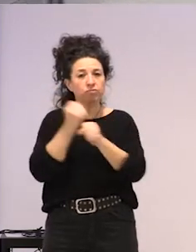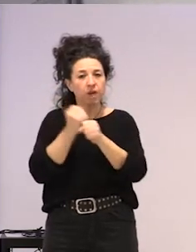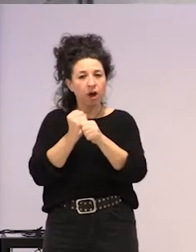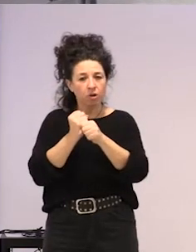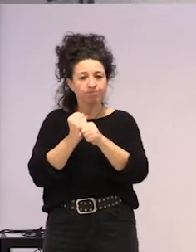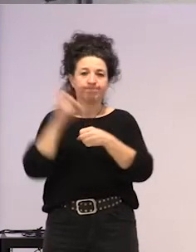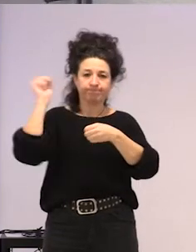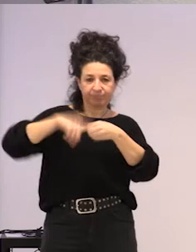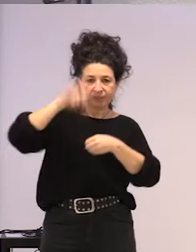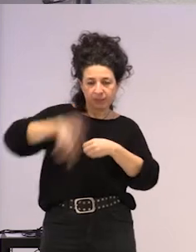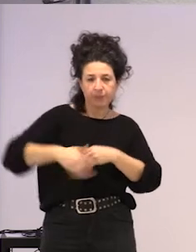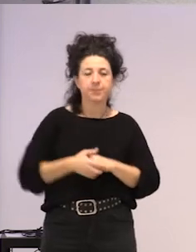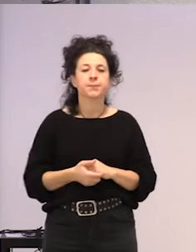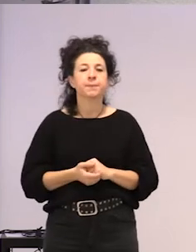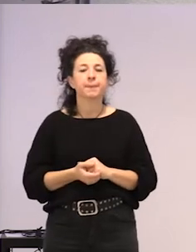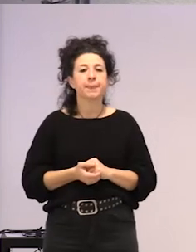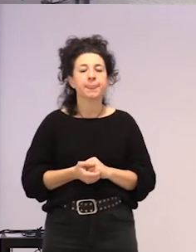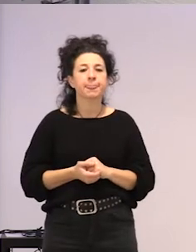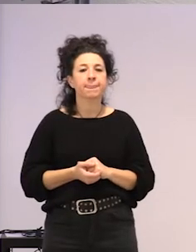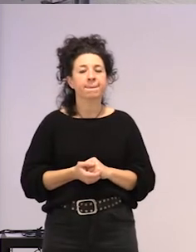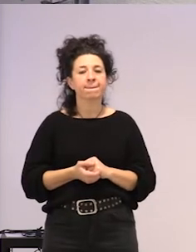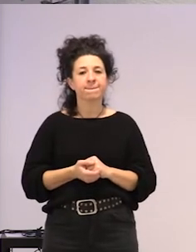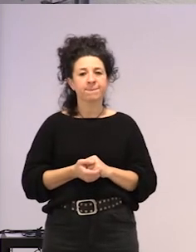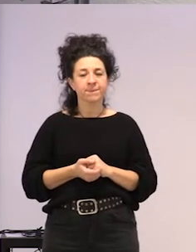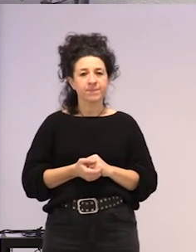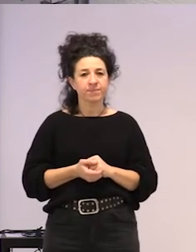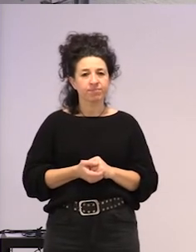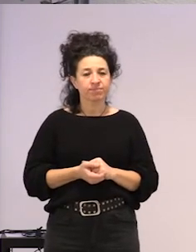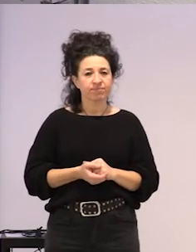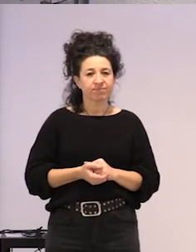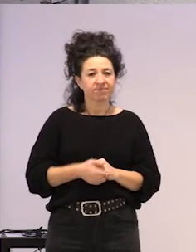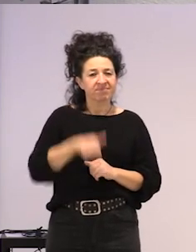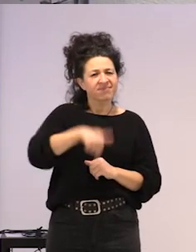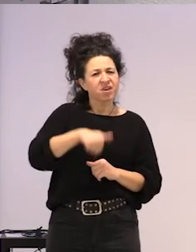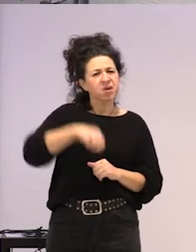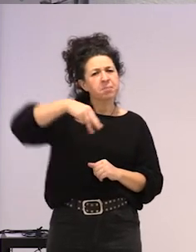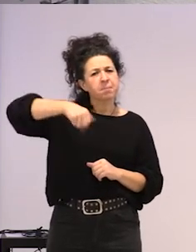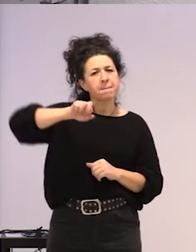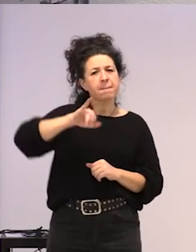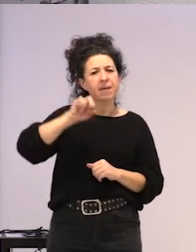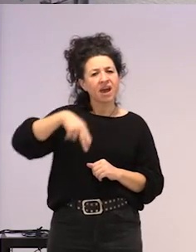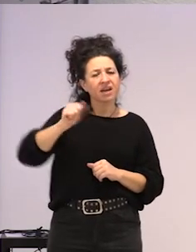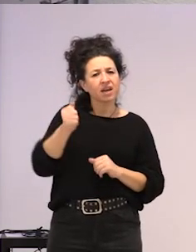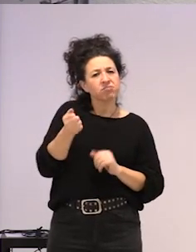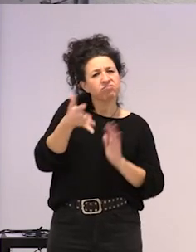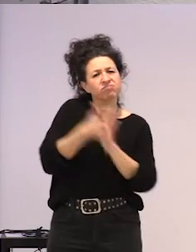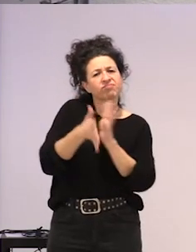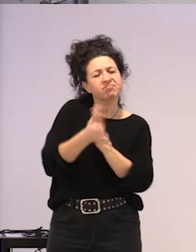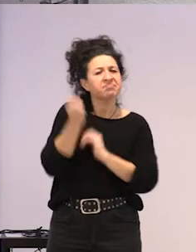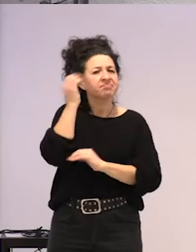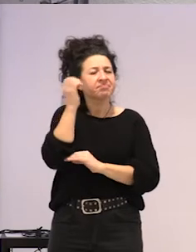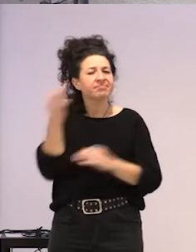Eta, bueno, galgoan, maina ekorreko zaibuntza egitera, aipatu dezala iruki